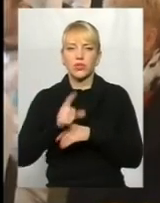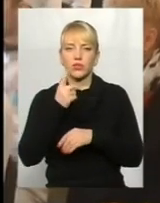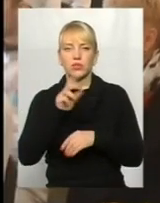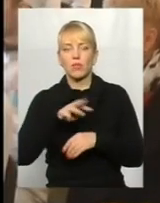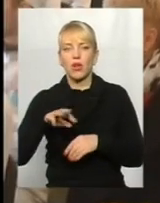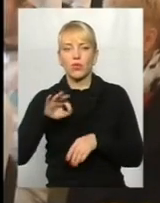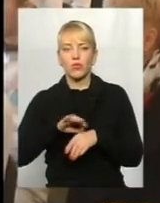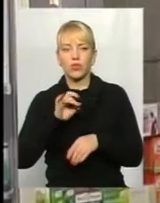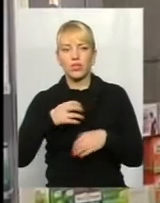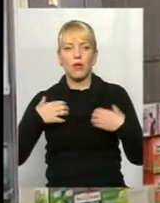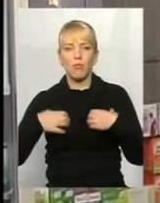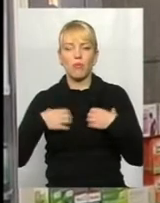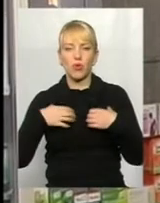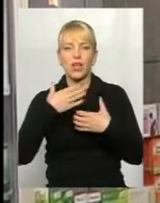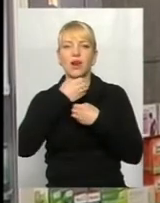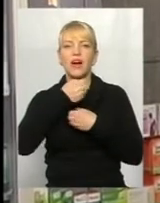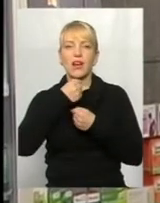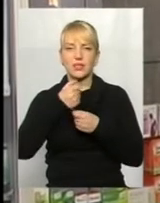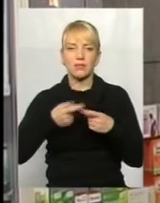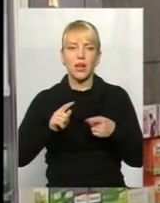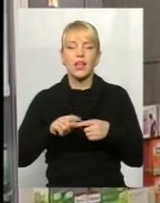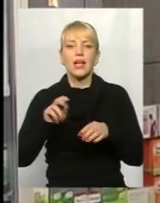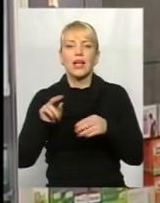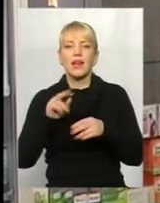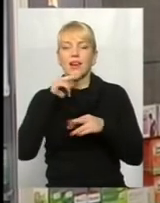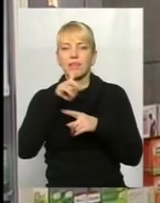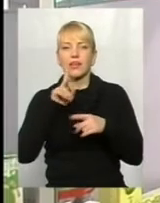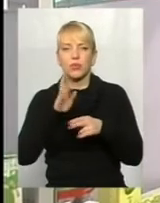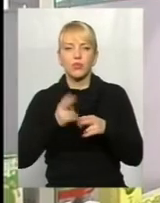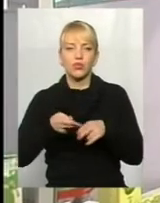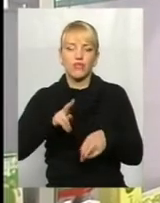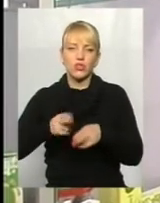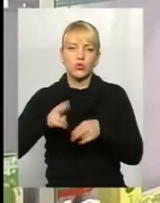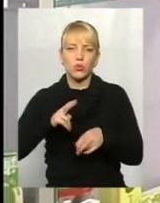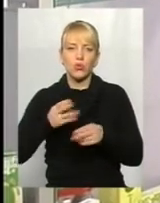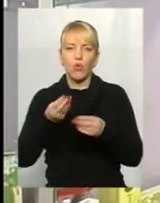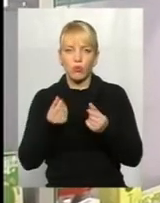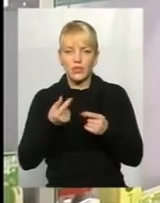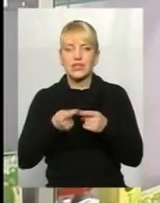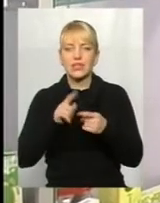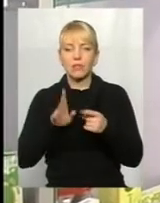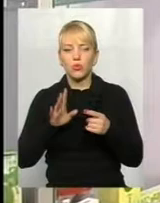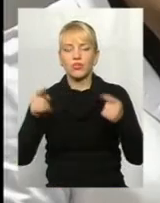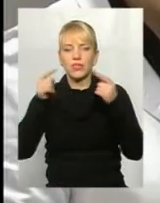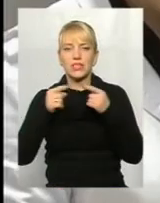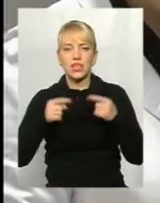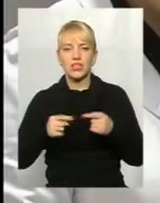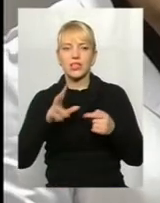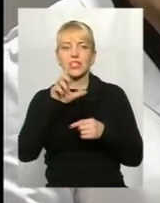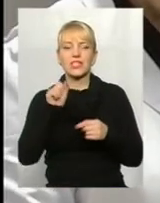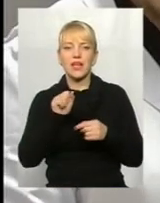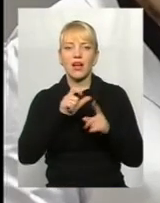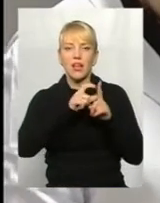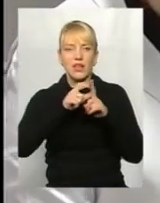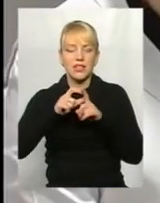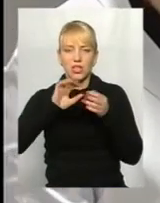бронхіальна астма. Ліки, які будуть відшкодовуватись, визначатимуть не за комерційною назвою, а за діючою речовиною.